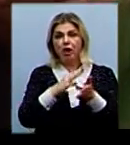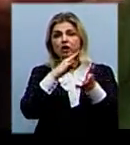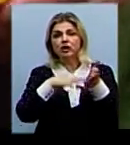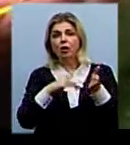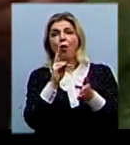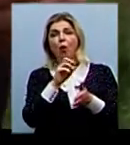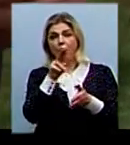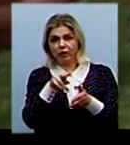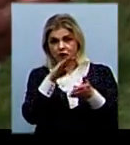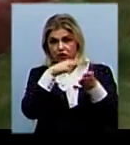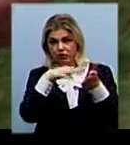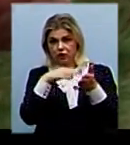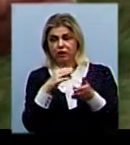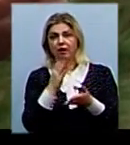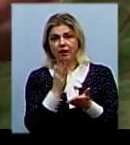бірки.